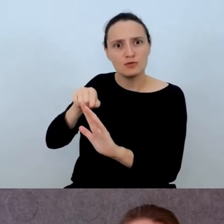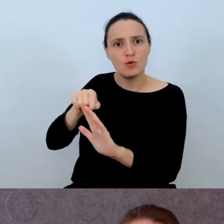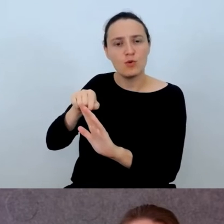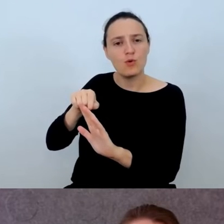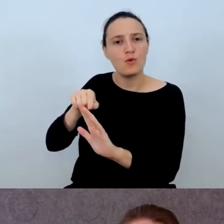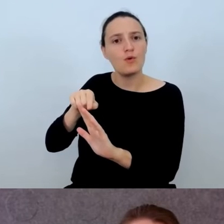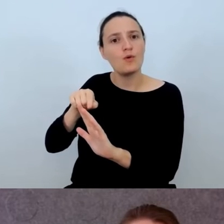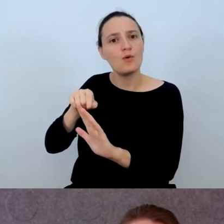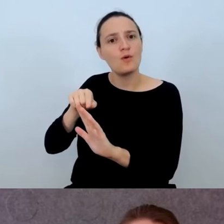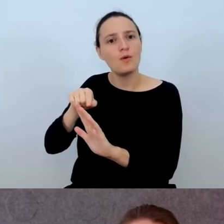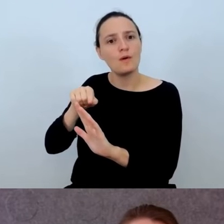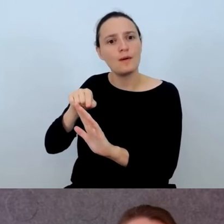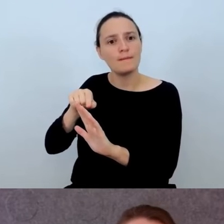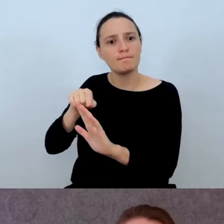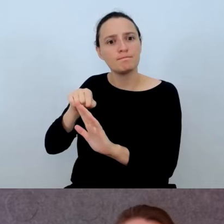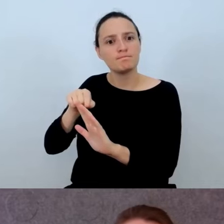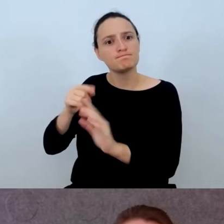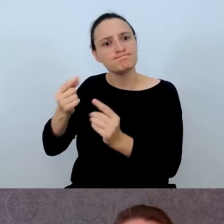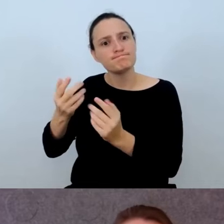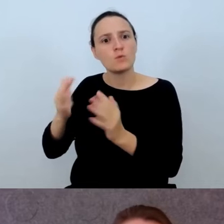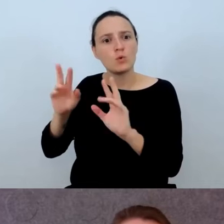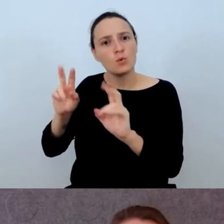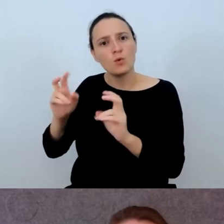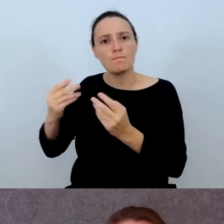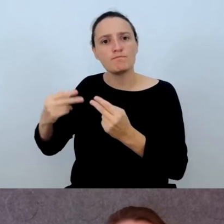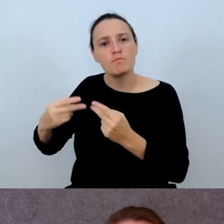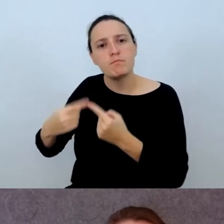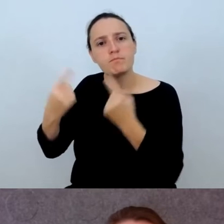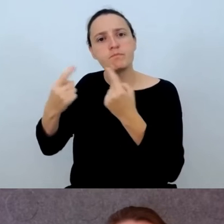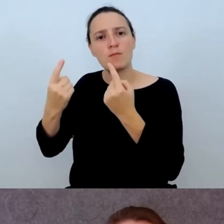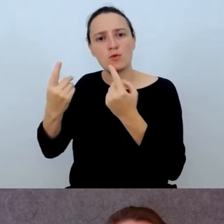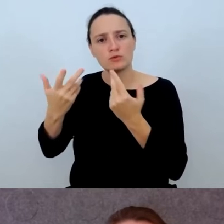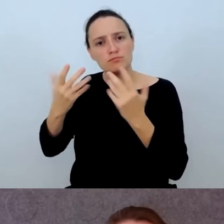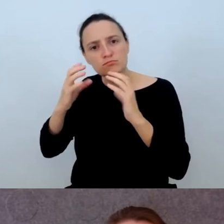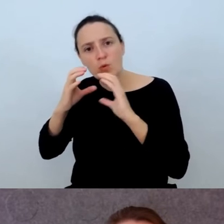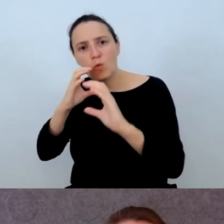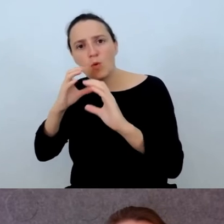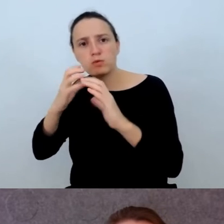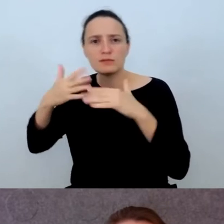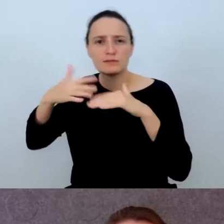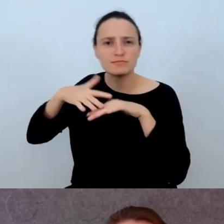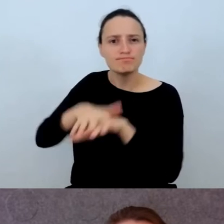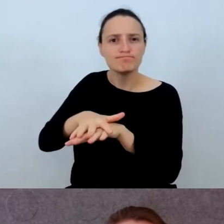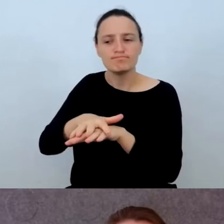promującego inkluzowność, komunikację i tłumaczenie.